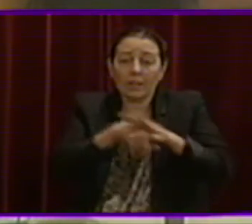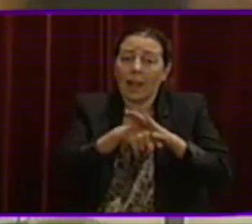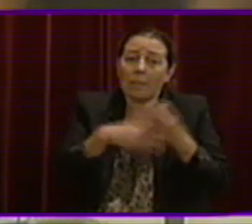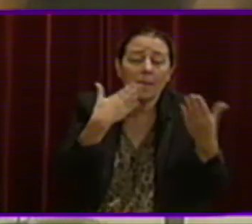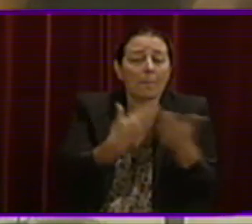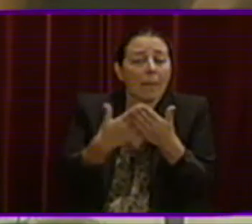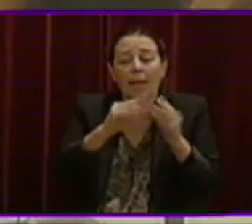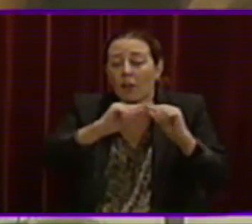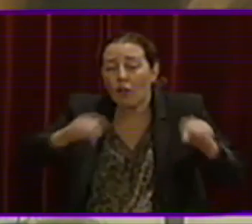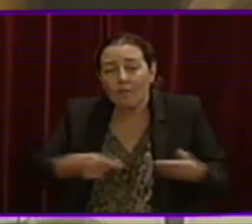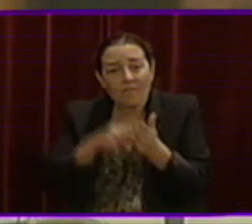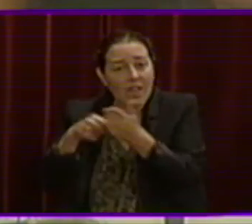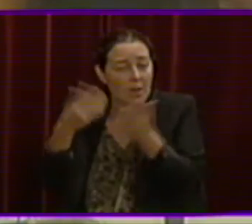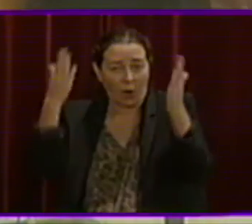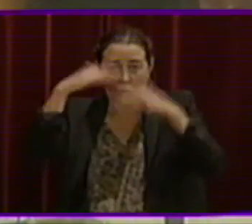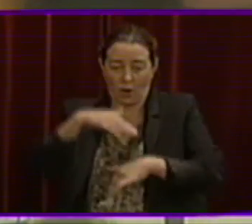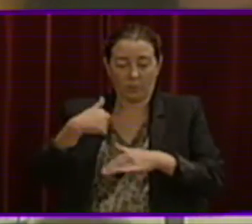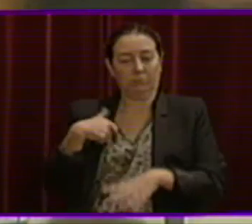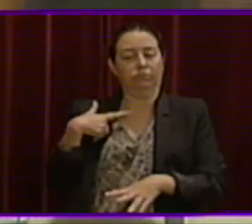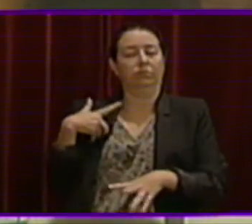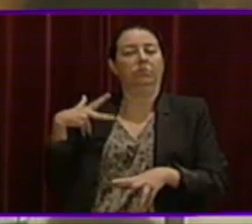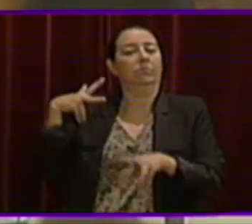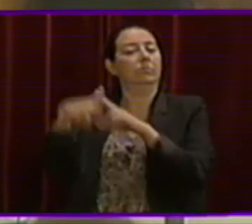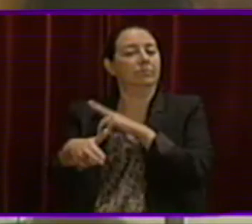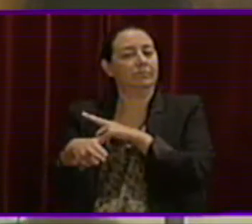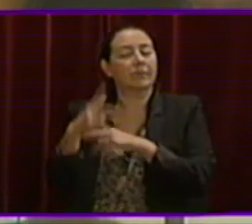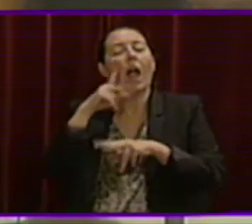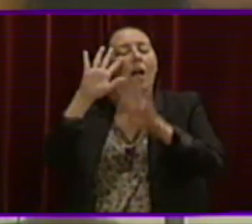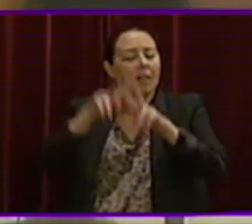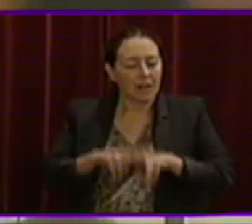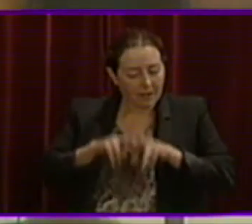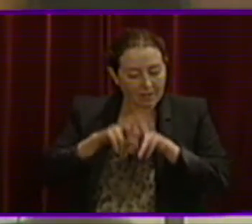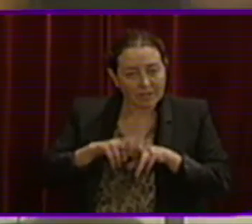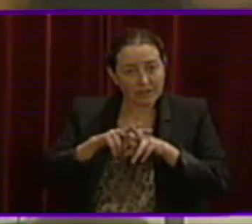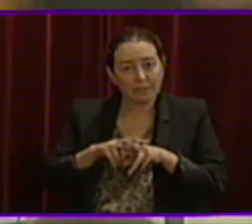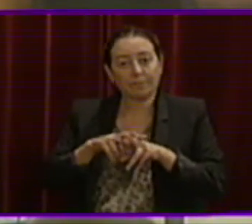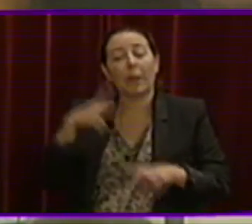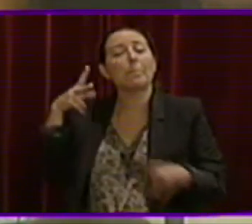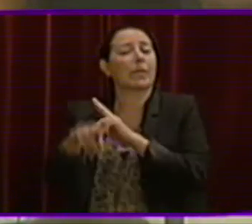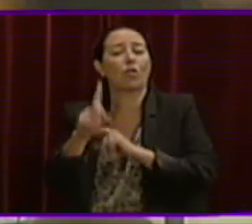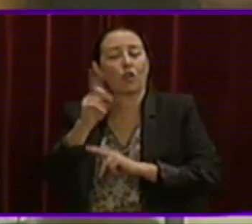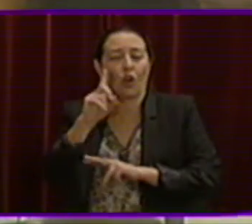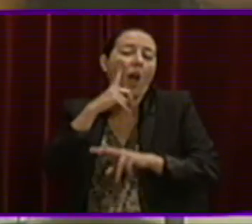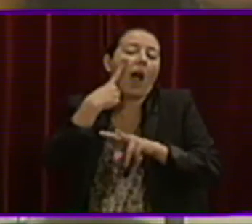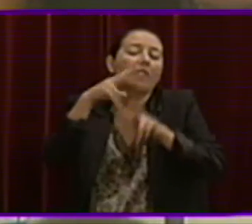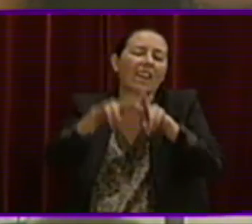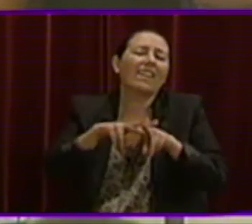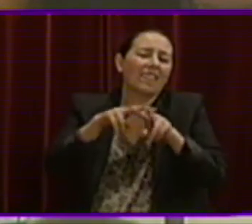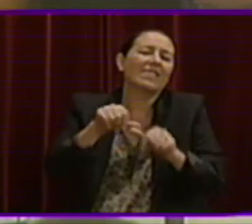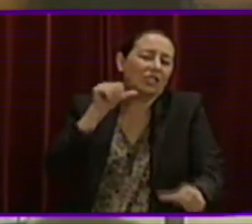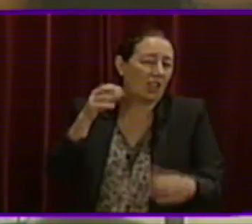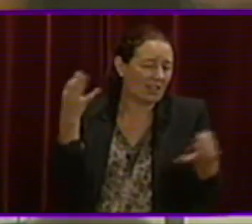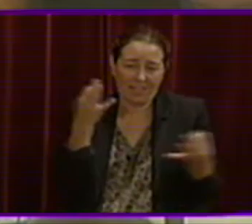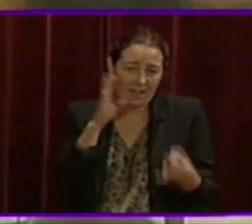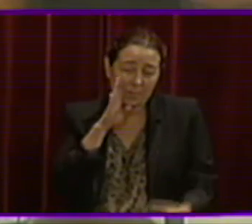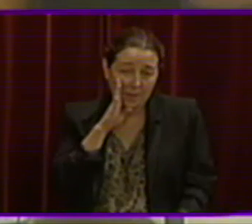tant, no s'ha signat un concert educatiu. I nosaltres vam fer una revisió, no tant per aturar el concert, sinó per fer una revisió del mateix. I